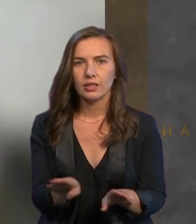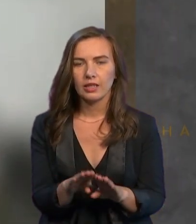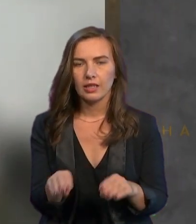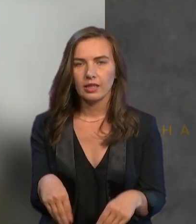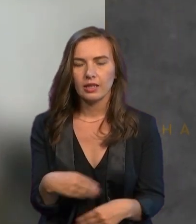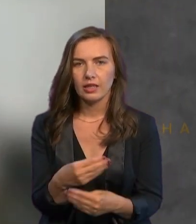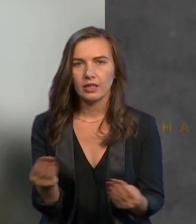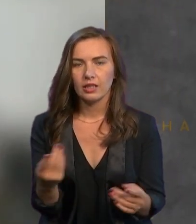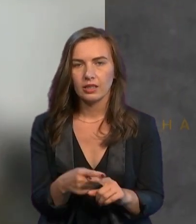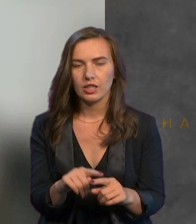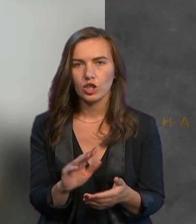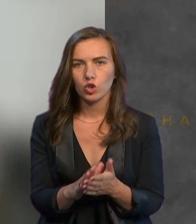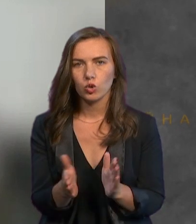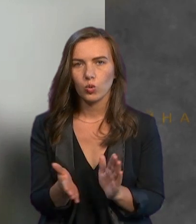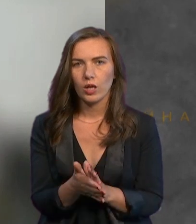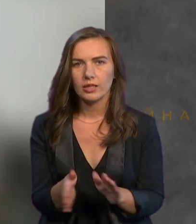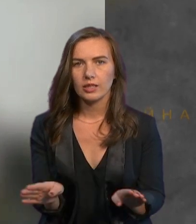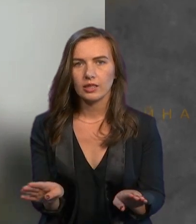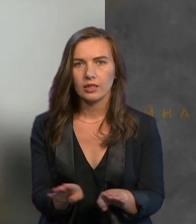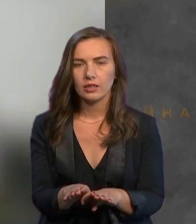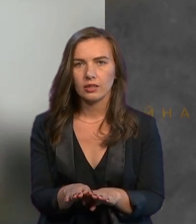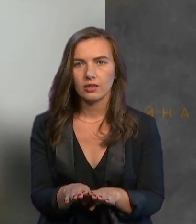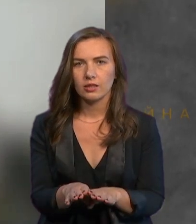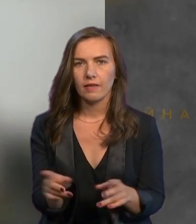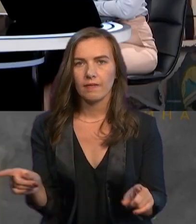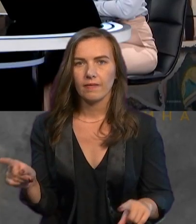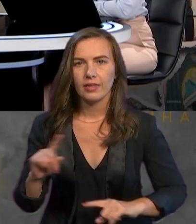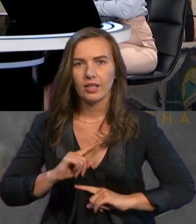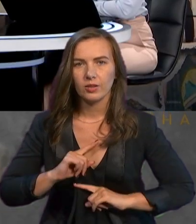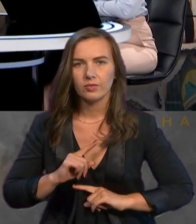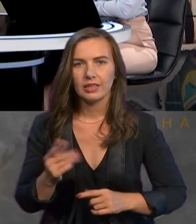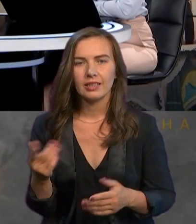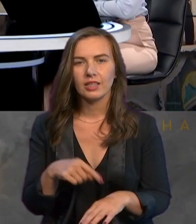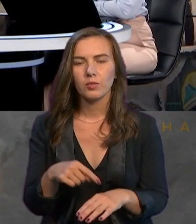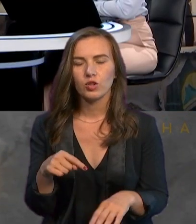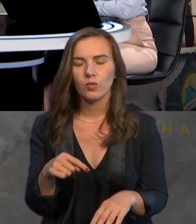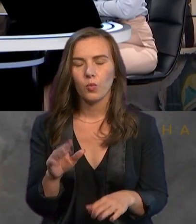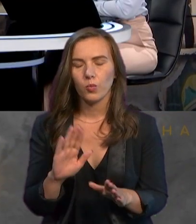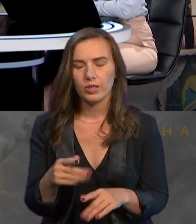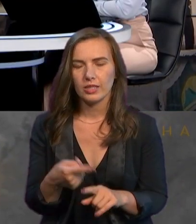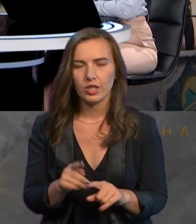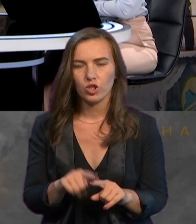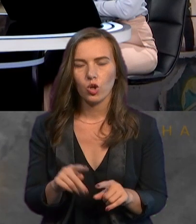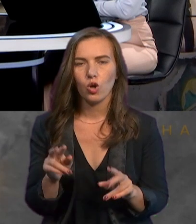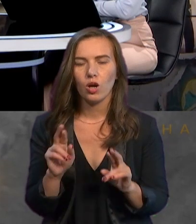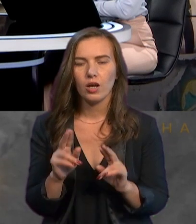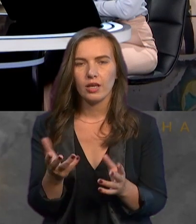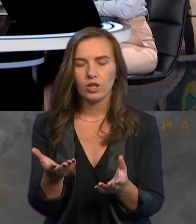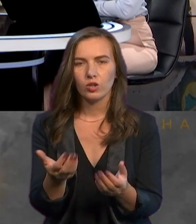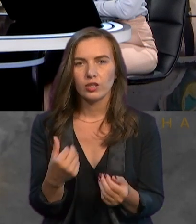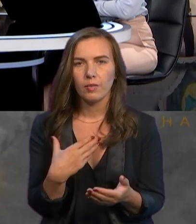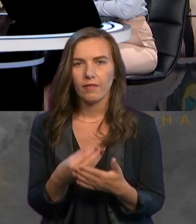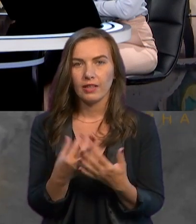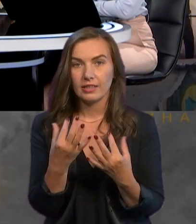цій ситуації такий фінал. Які емоції відчули після того, як отримали, власне,